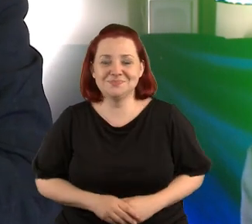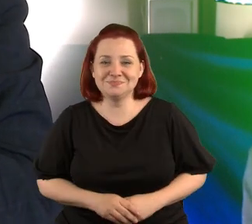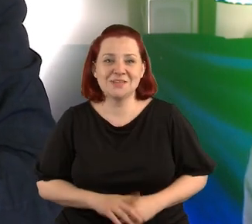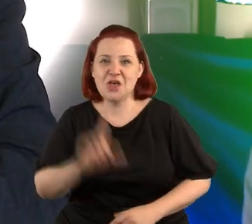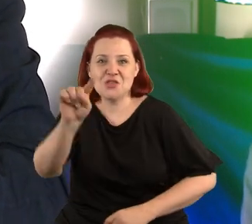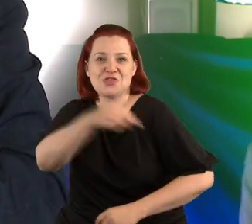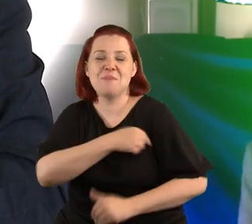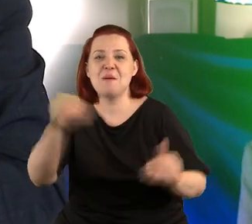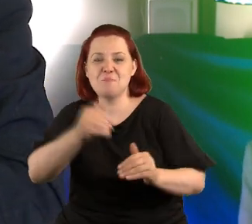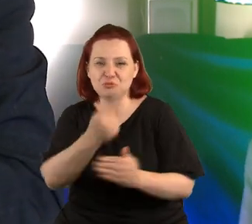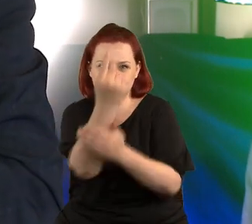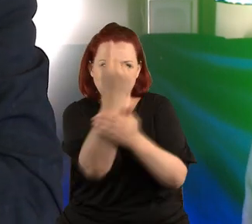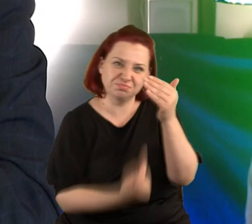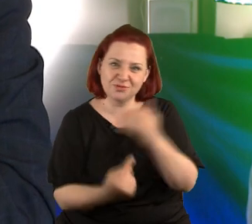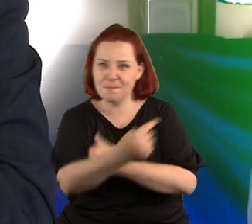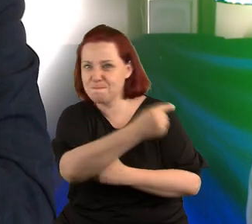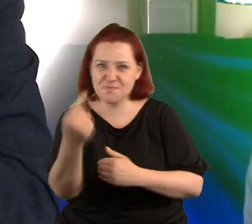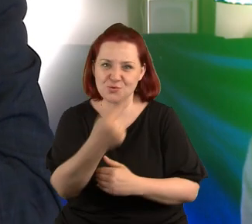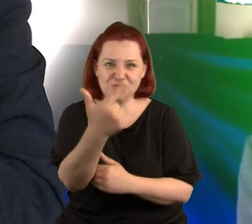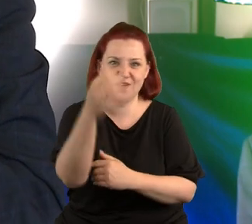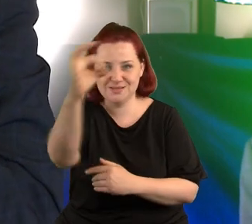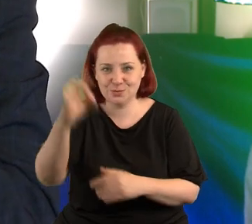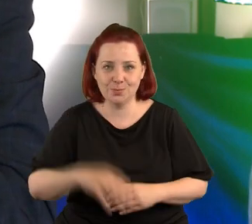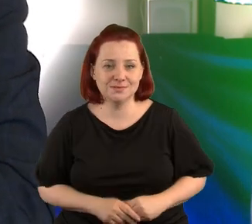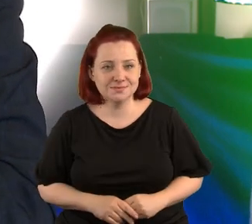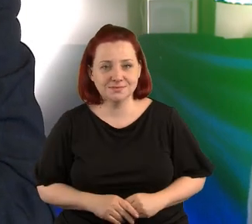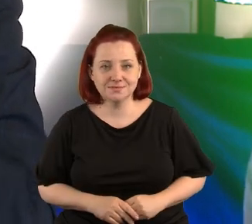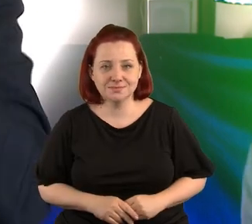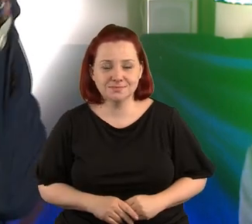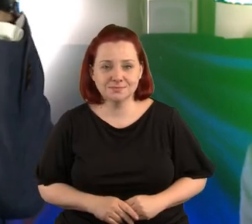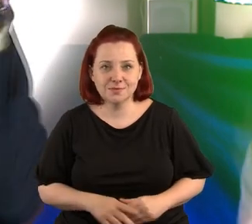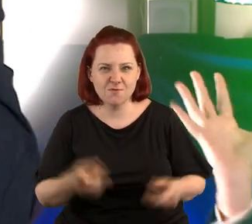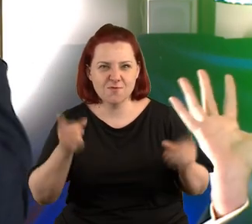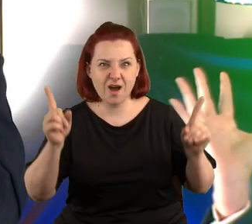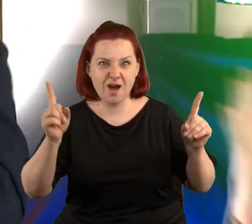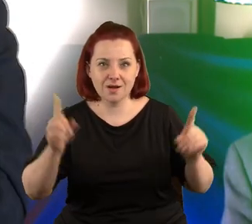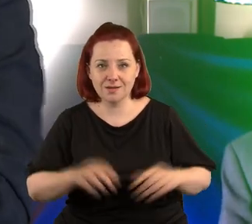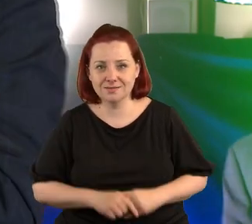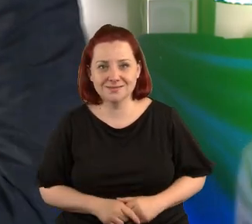Temperatura może spaść do minus dwóch stopni. Uwaga!